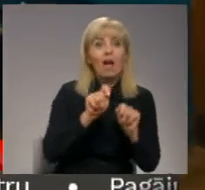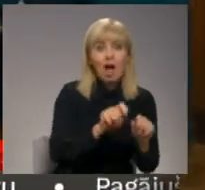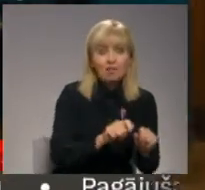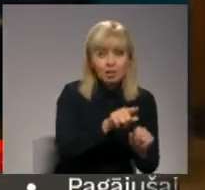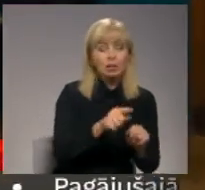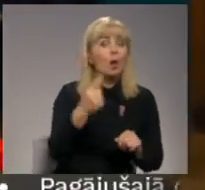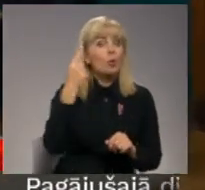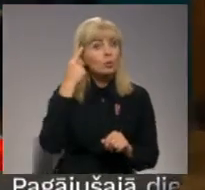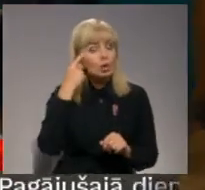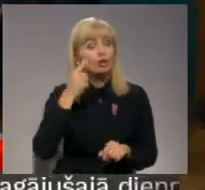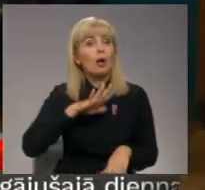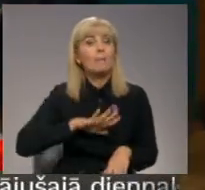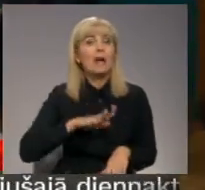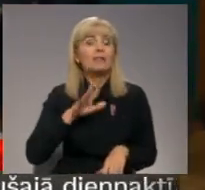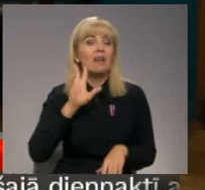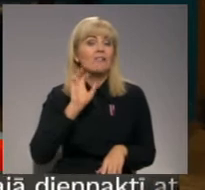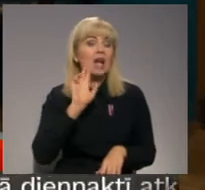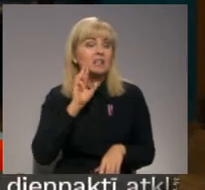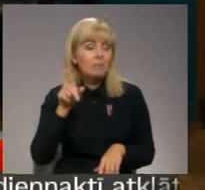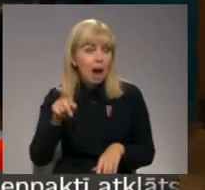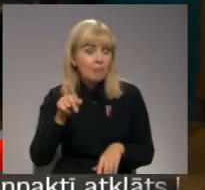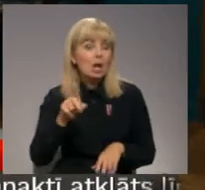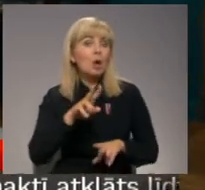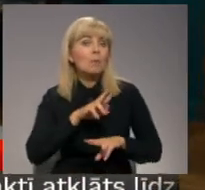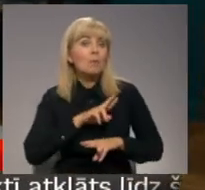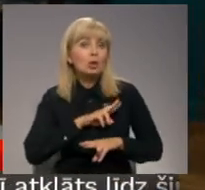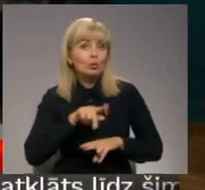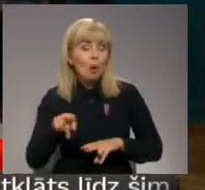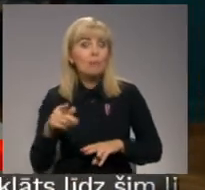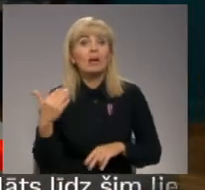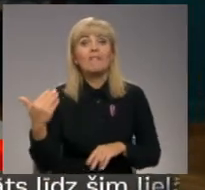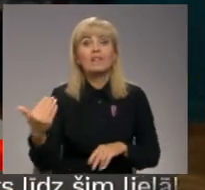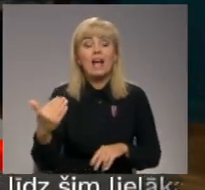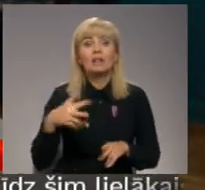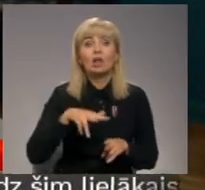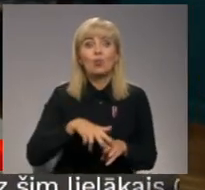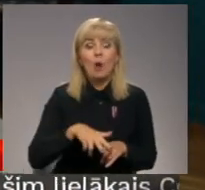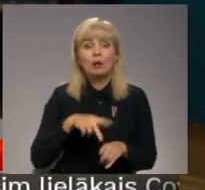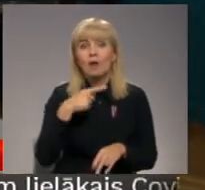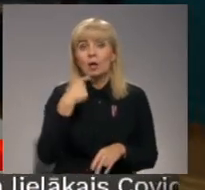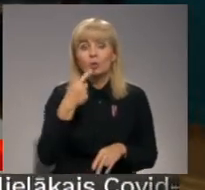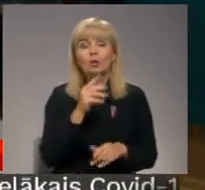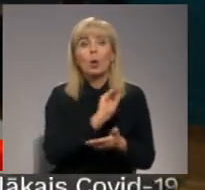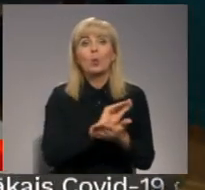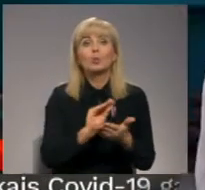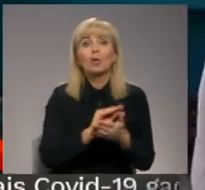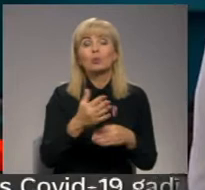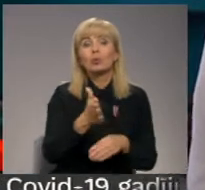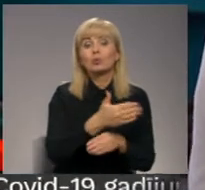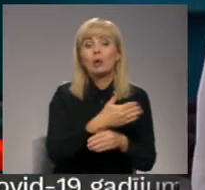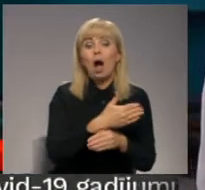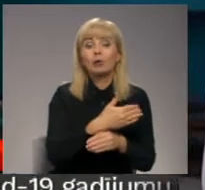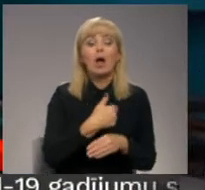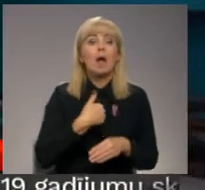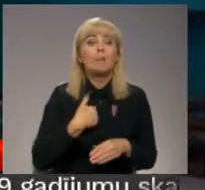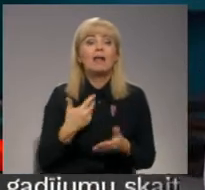par to uzzinājuši tikai pēc vecmāmiņas aiziešanas mūžībā, bet par tā piedarību jau gavai norādījis uzraksts uz karoga. Un